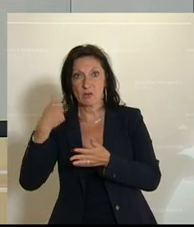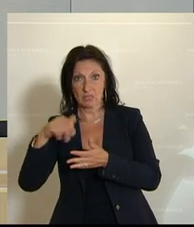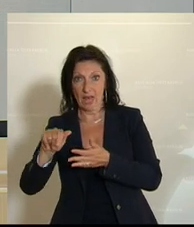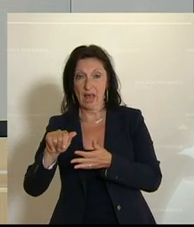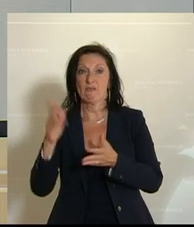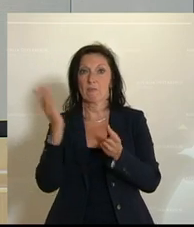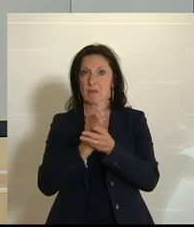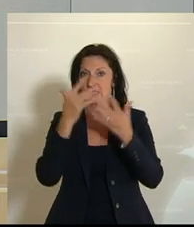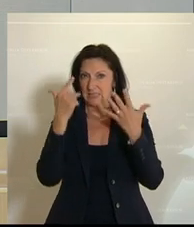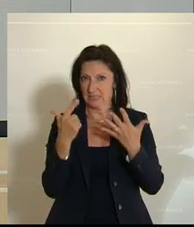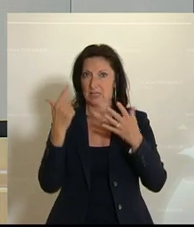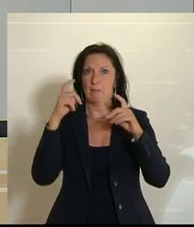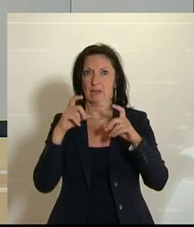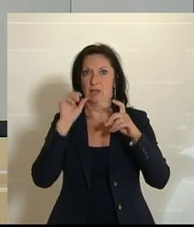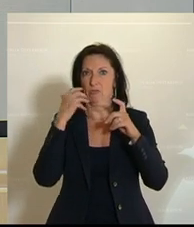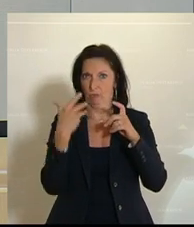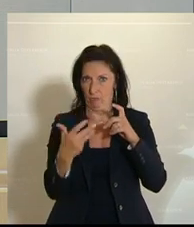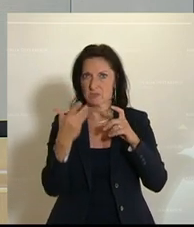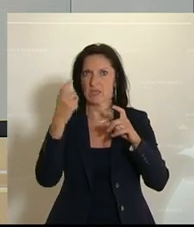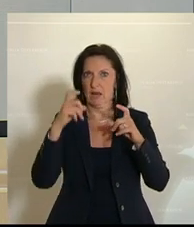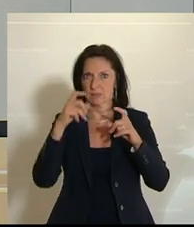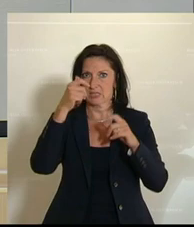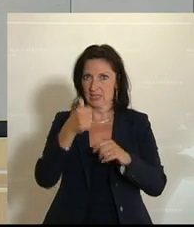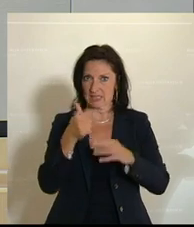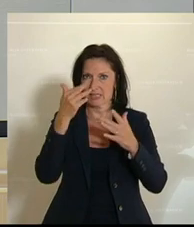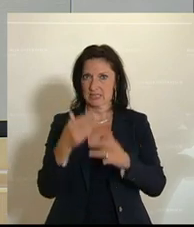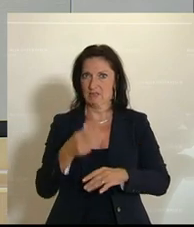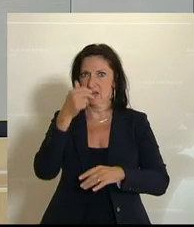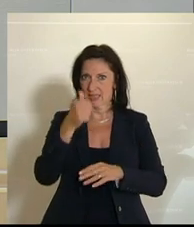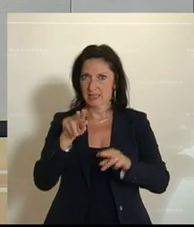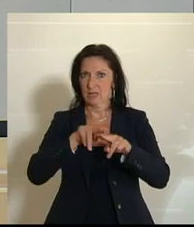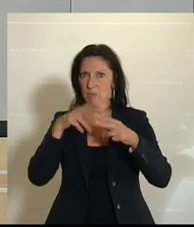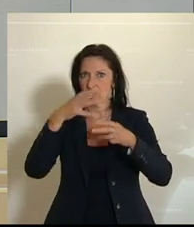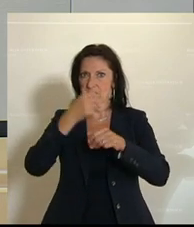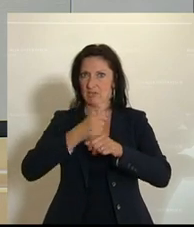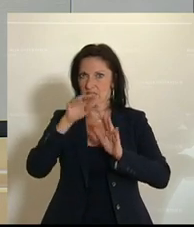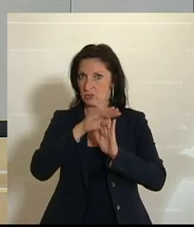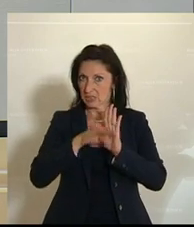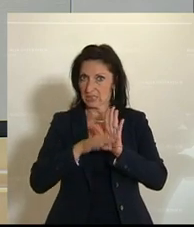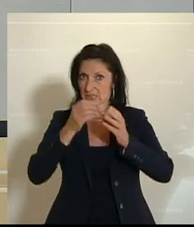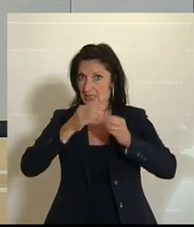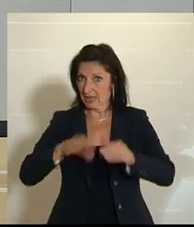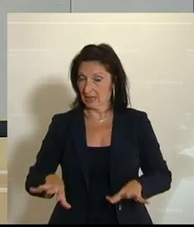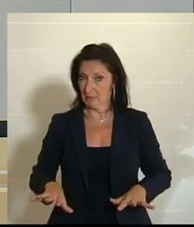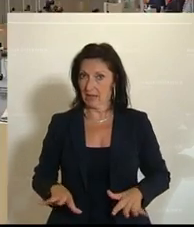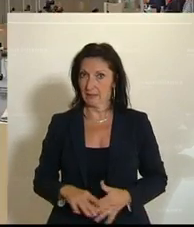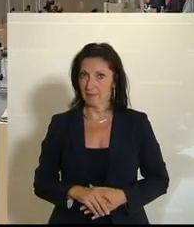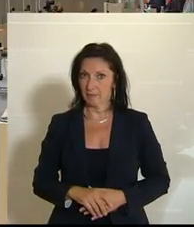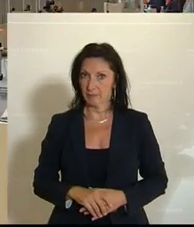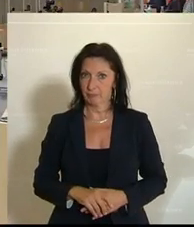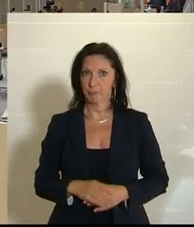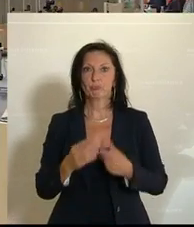sieben der Beilagen gemäß Artikel 50 Absatz 1 Ziffer 1 Bundesverfassungsgesetz die Genehmigung zu erteilen.